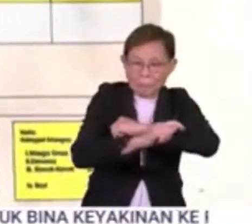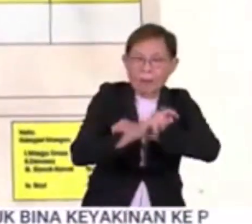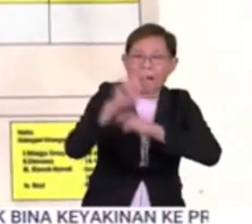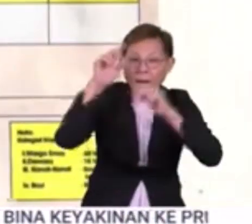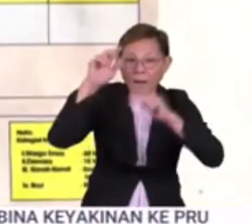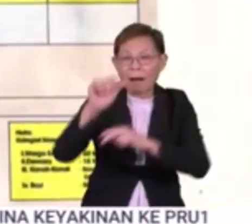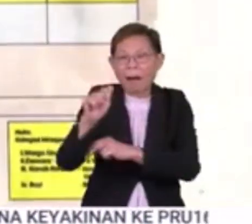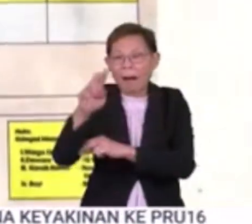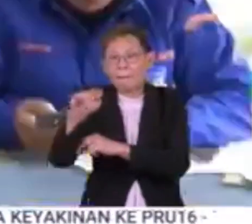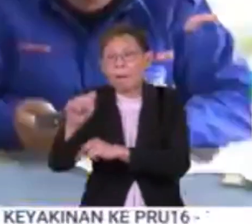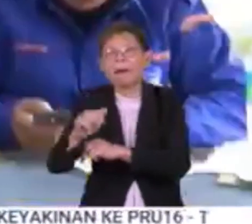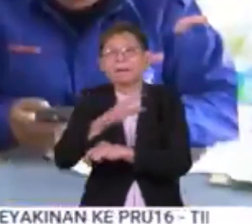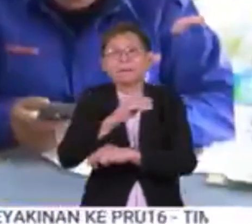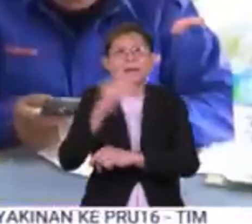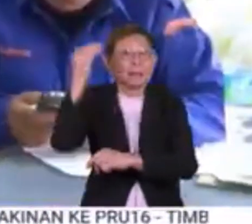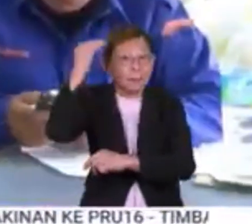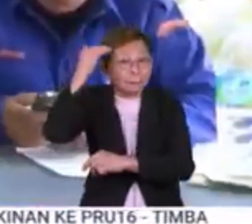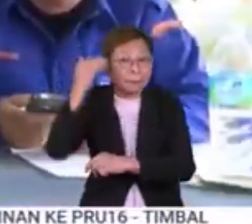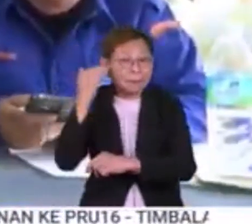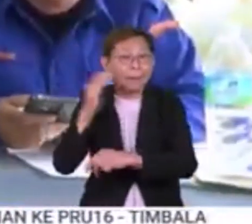SMK Kepala Batas masih dibuka.